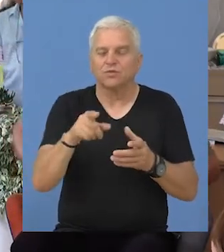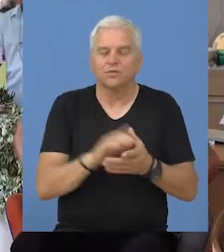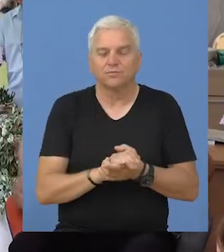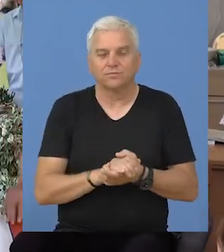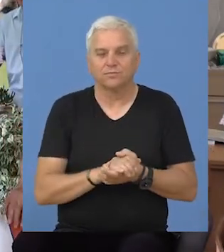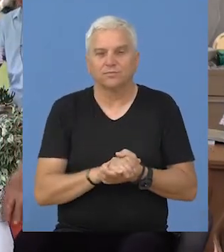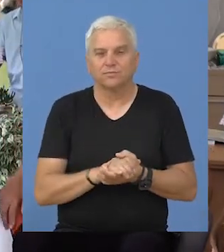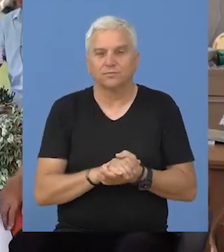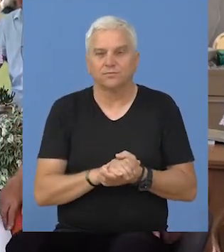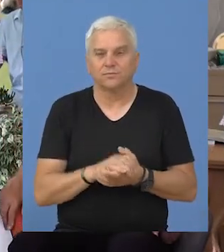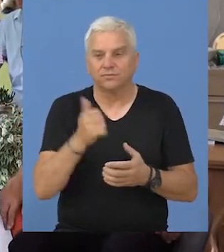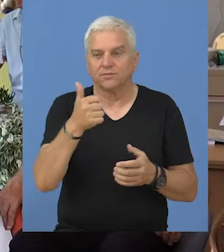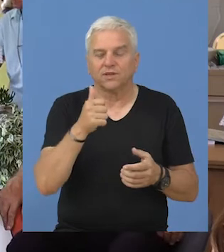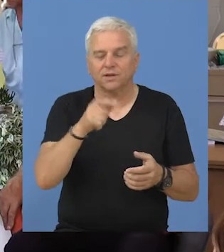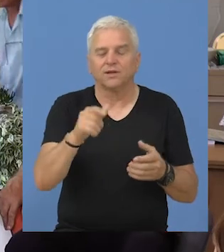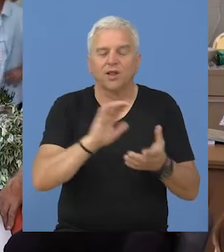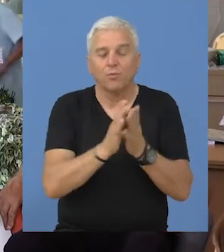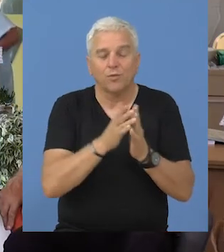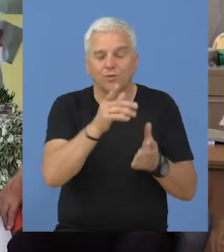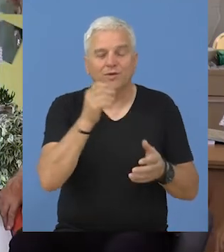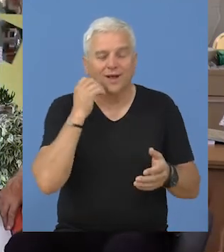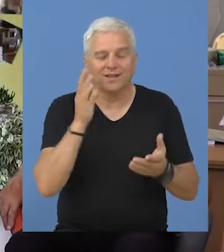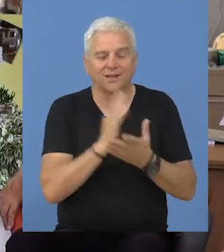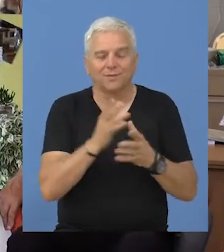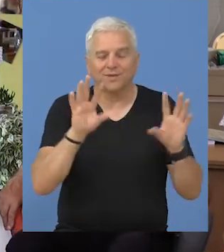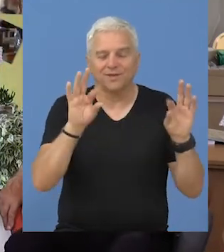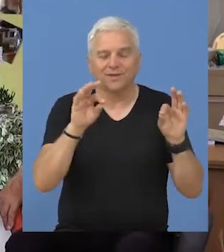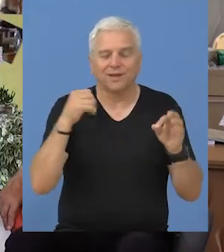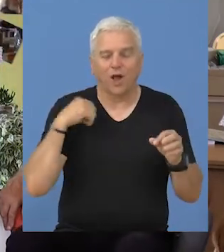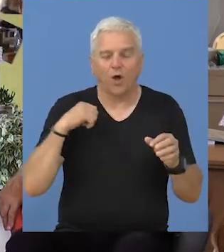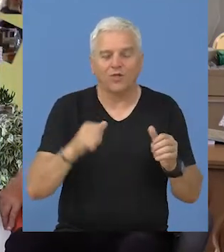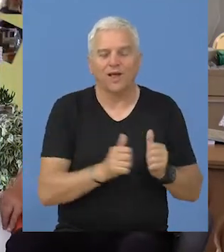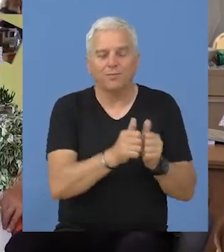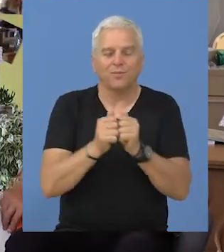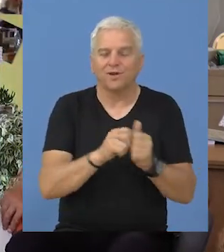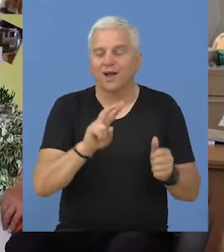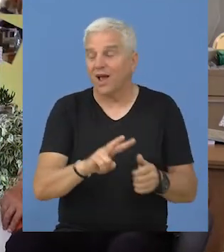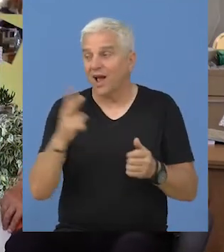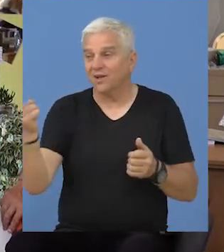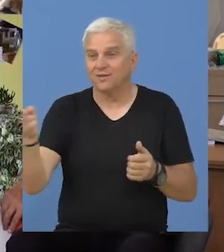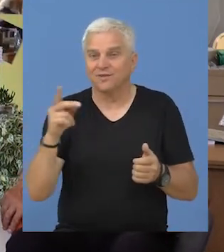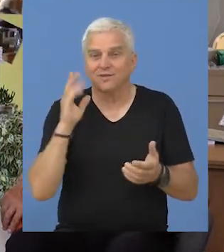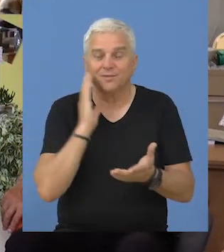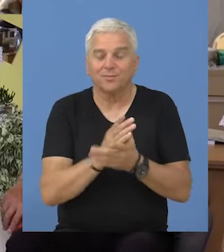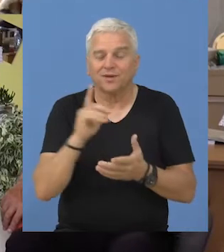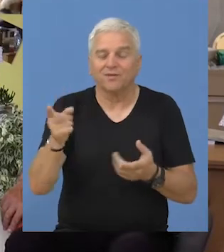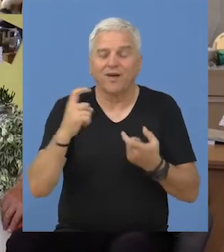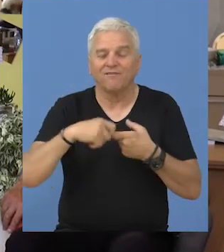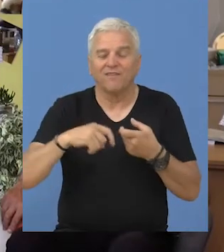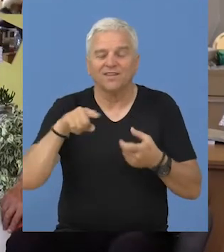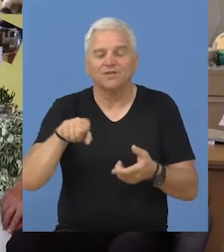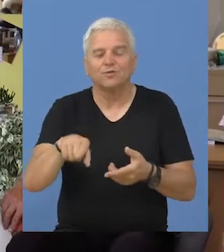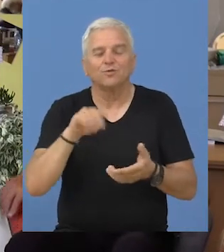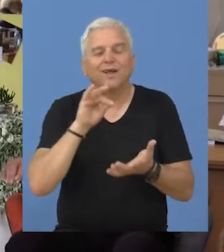je za supruga, kad nam je bila deseta godišnica braka, a ova druga je baš vezana za ovu